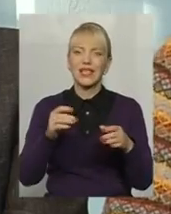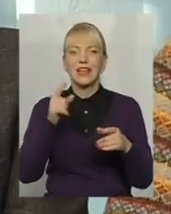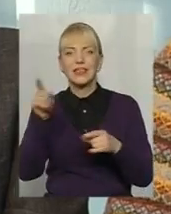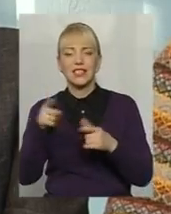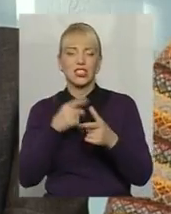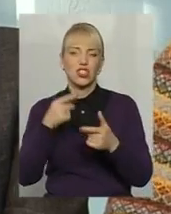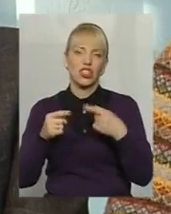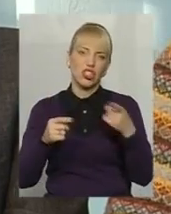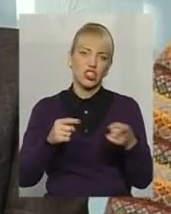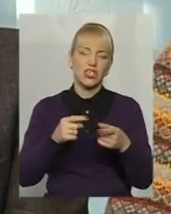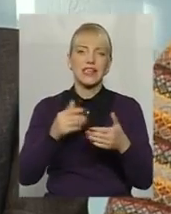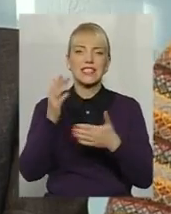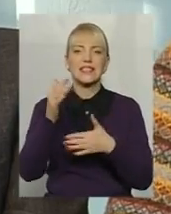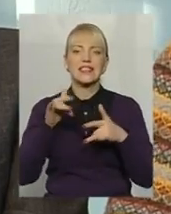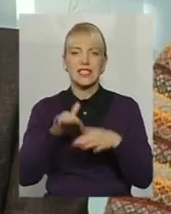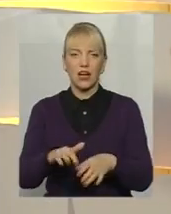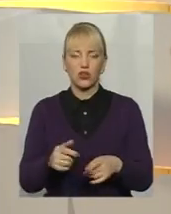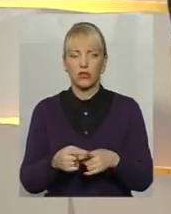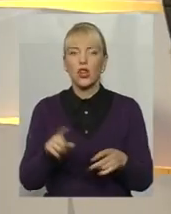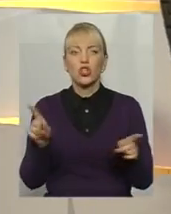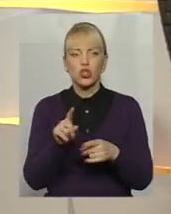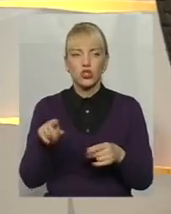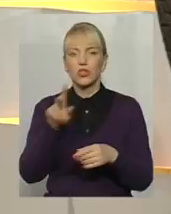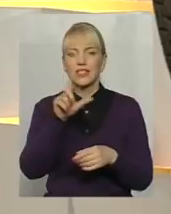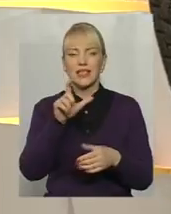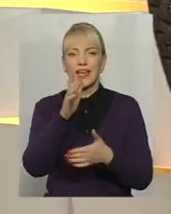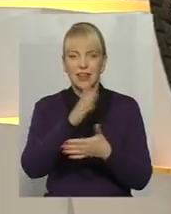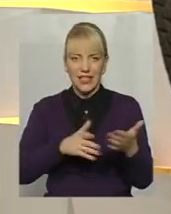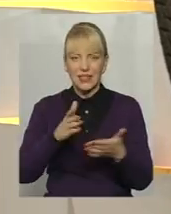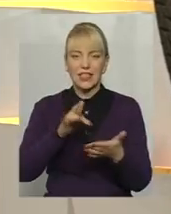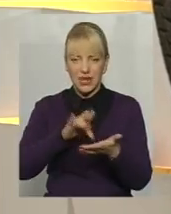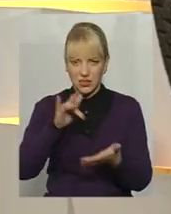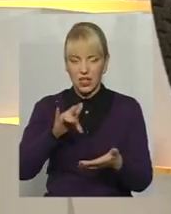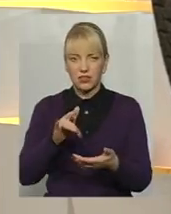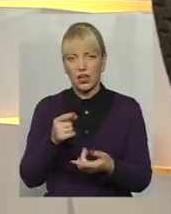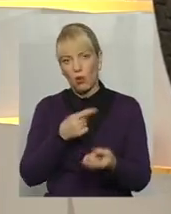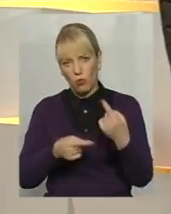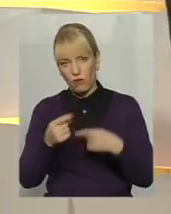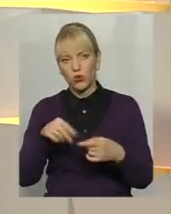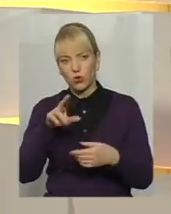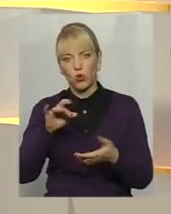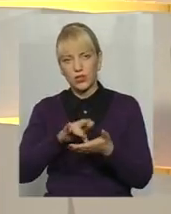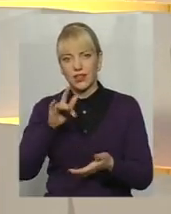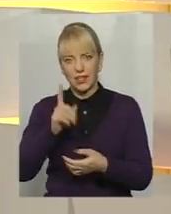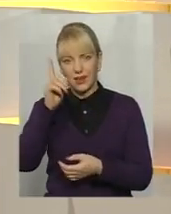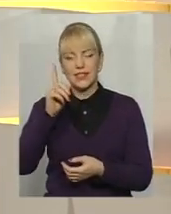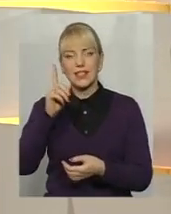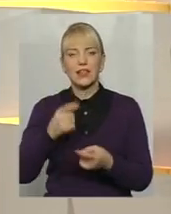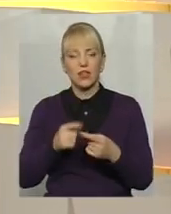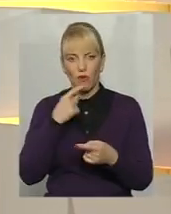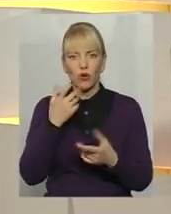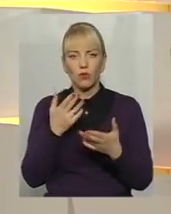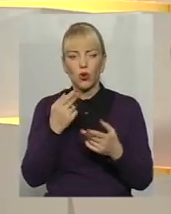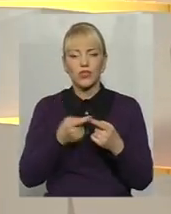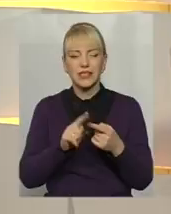суті, з децентралізацією ми знову маємо повернутися в процес централізації, якщо ми говоримо про ті механізми, на які